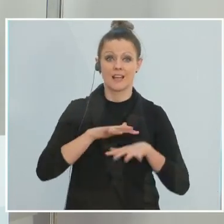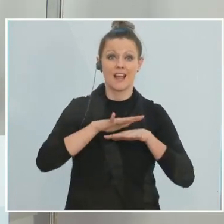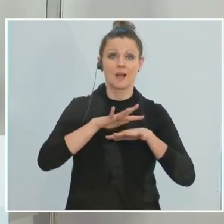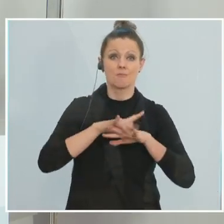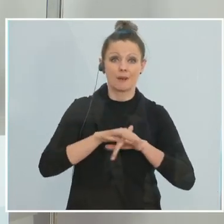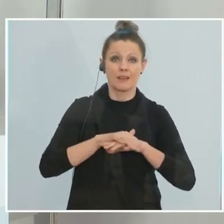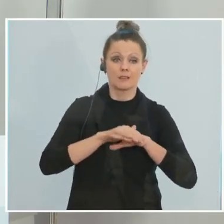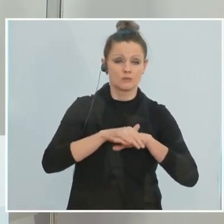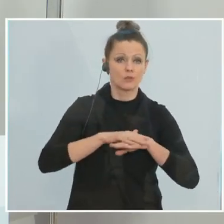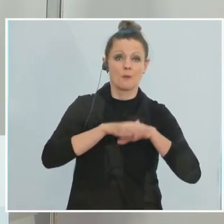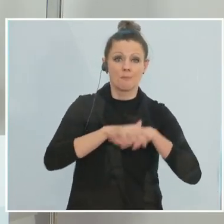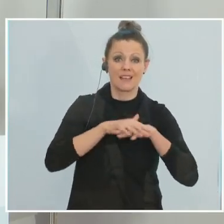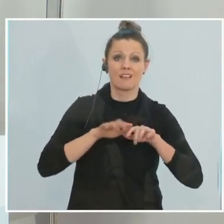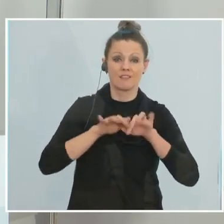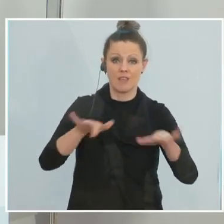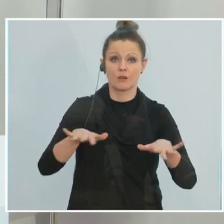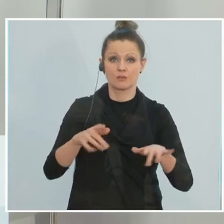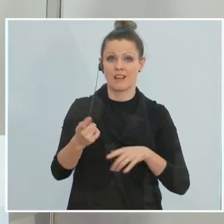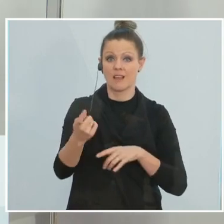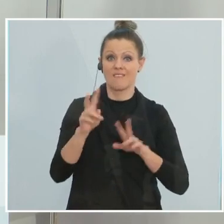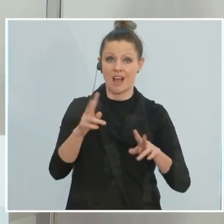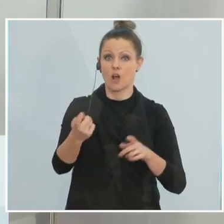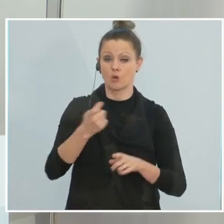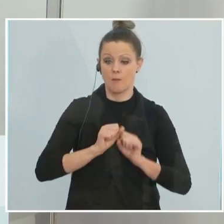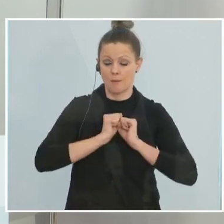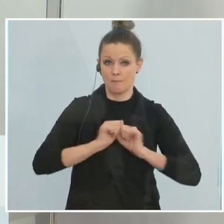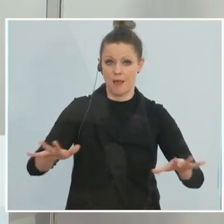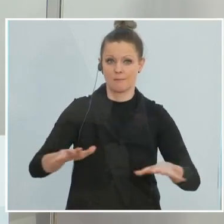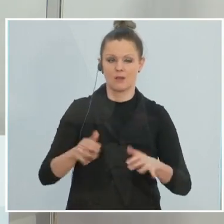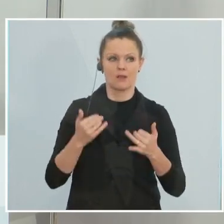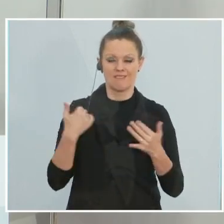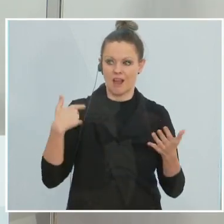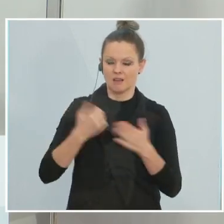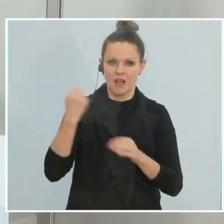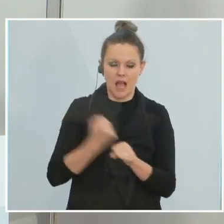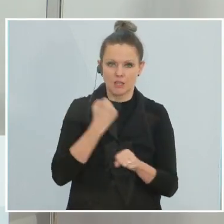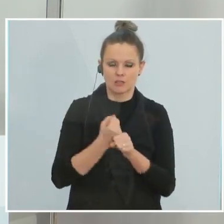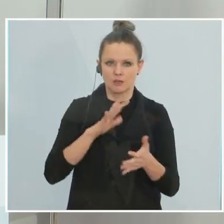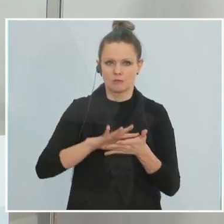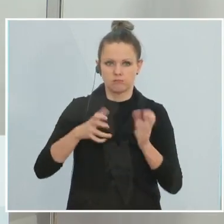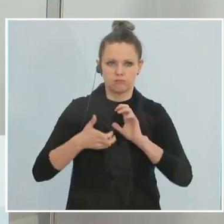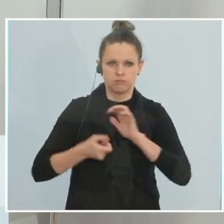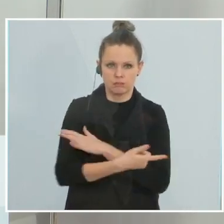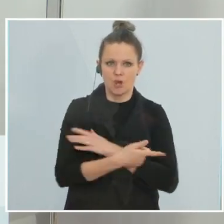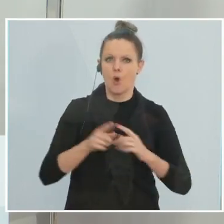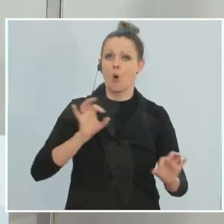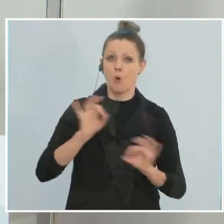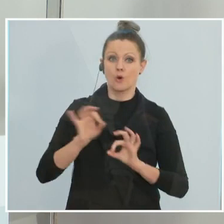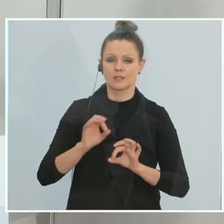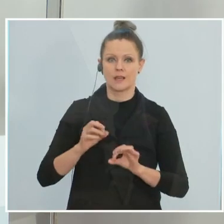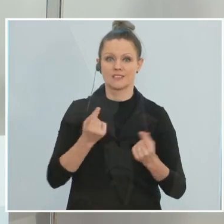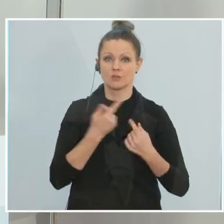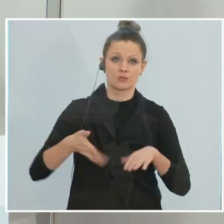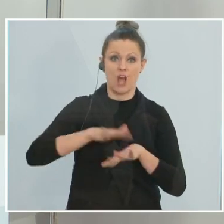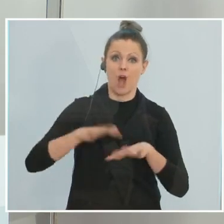wirklich durchschlägt, wie stark das Briten-Virus diese Anstrengungen zunichte macht oder sogar die Situation so dramatisch macht, dass wir